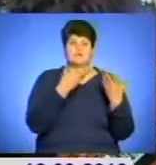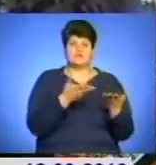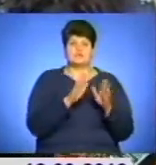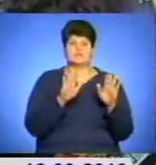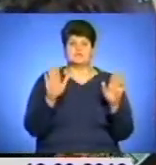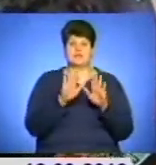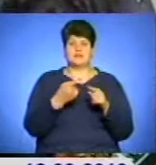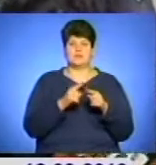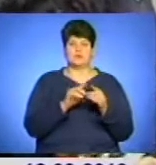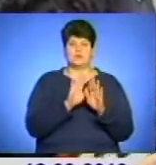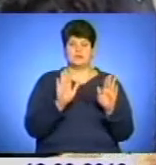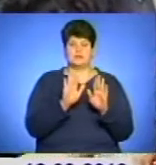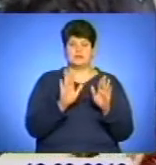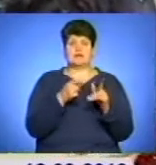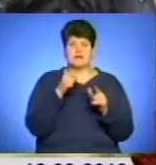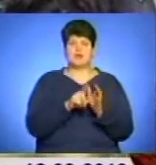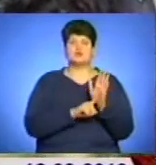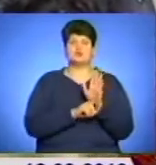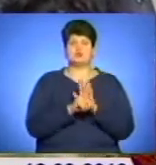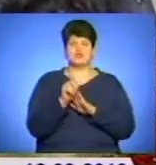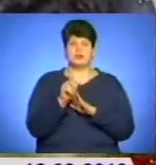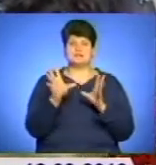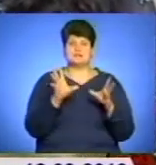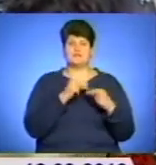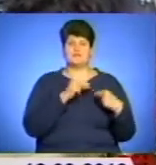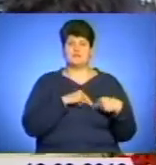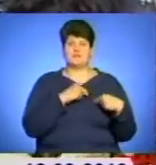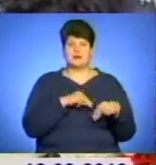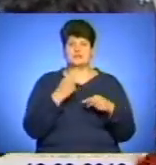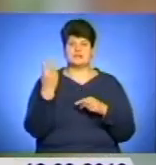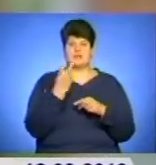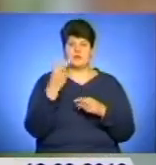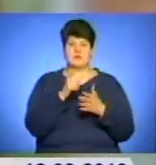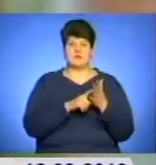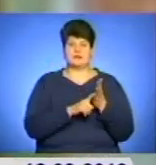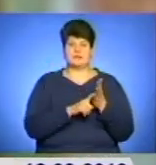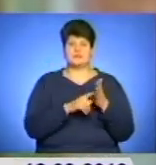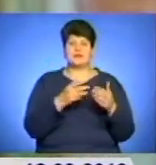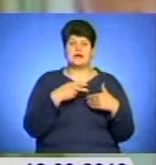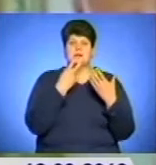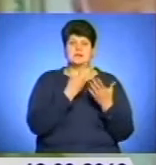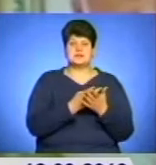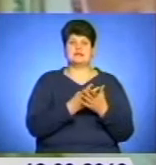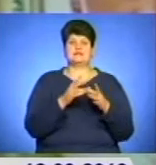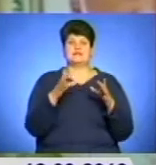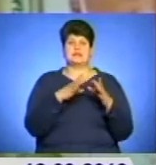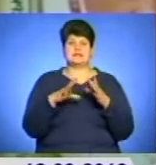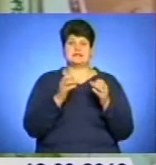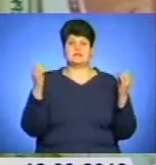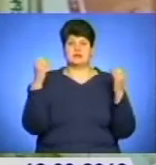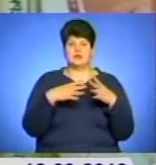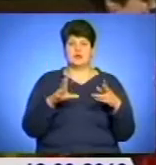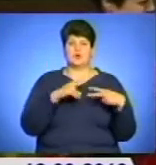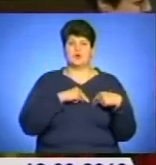заспівати цю пісню. І так розпочалася співпраця з двома поетами. На репрезентацію диска зібралися колеги,